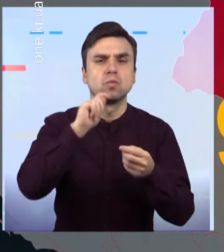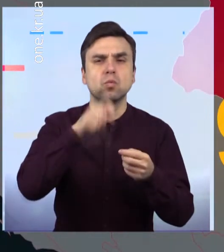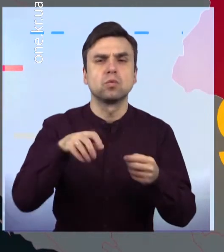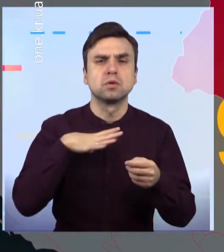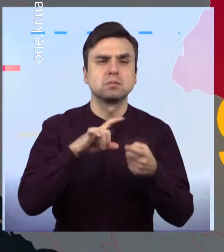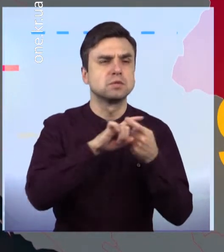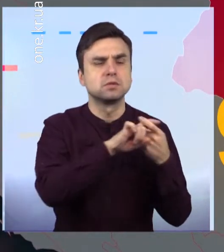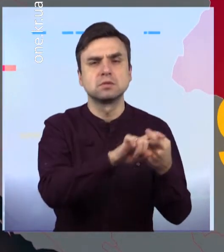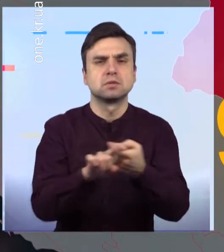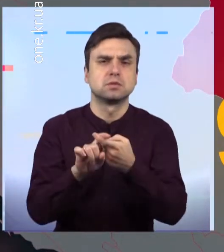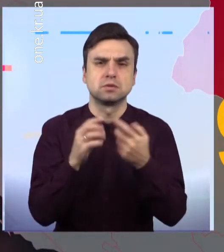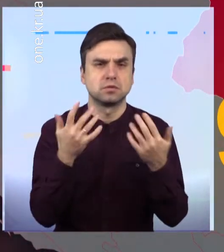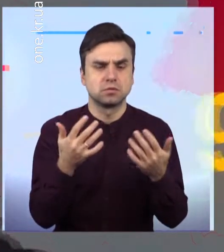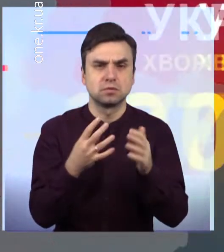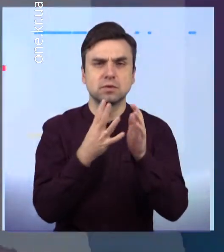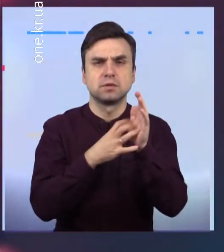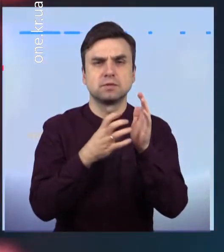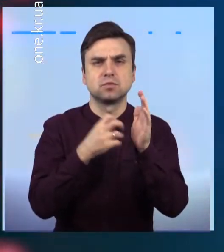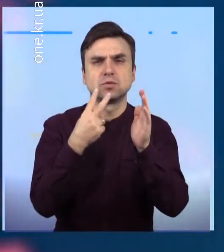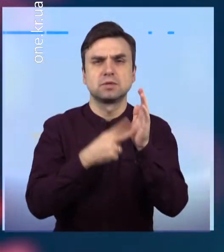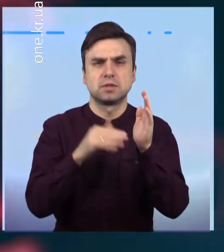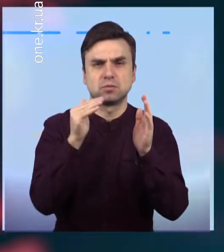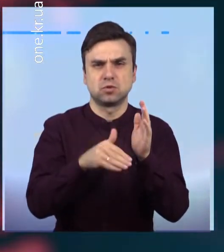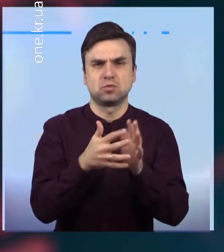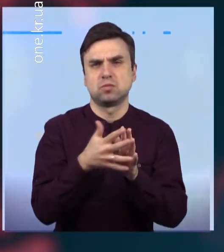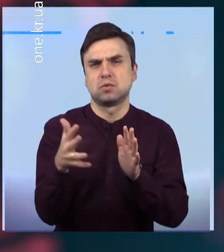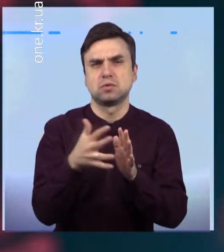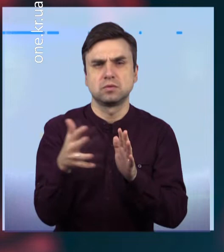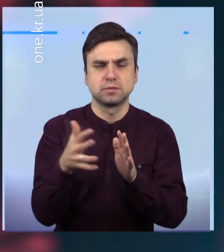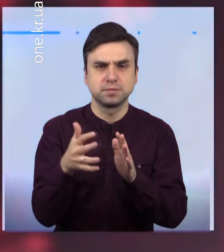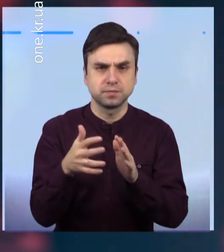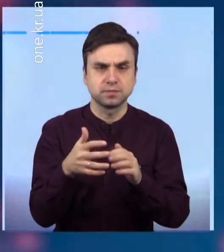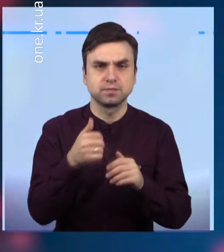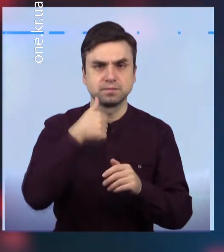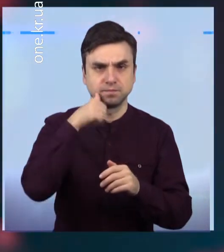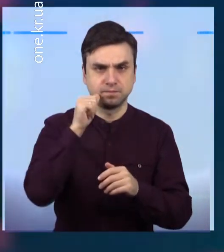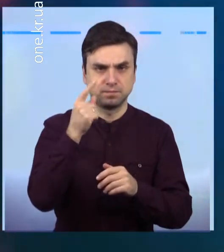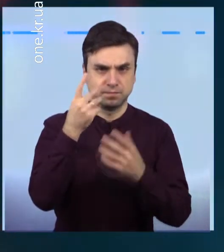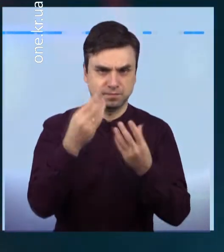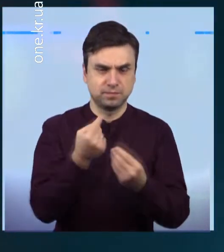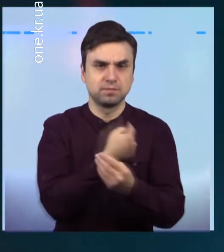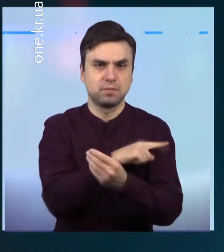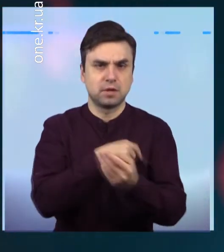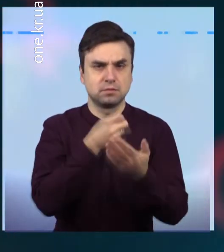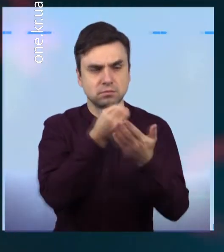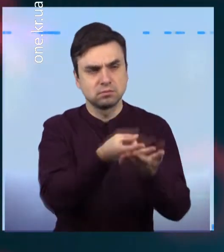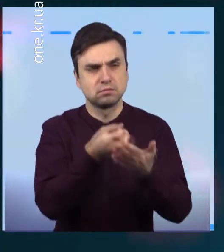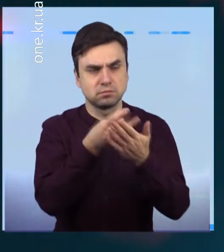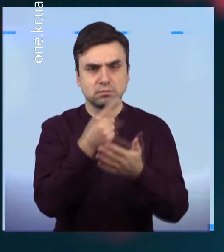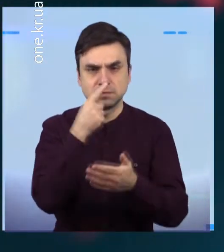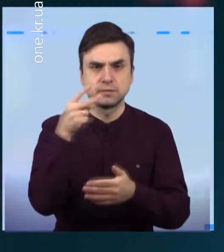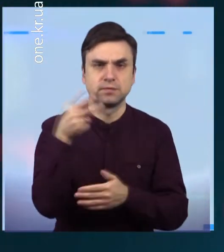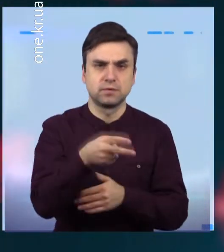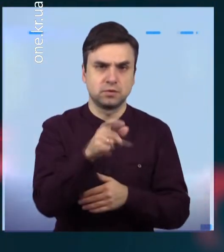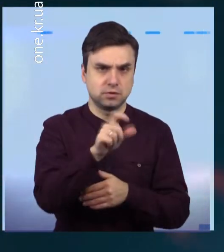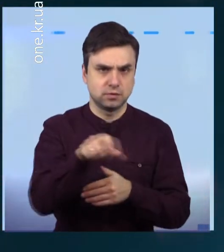перевалила за 970 тисяч випадків За попередню добу до лікарень потрапили майже 2 тисячі українців, при цьому